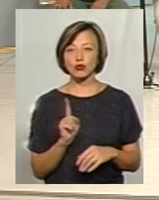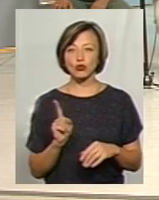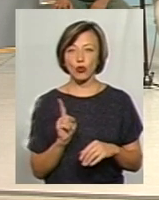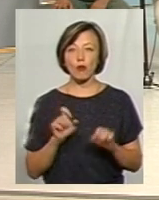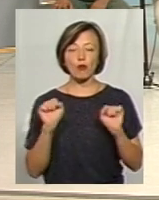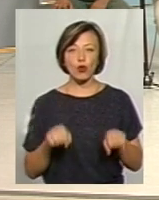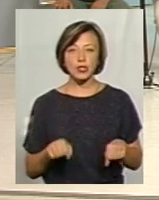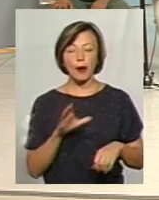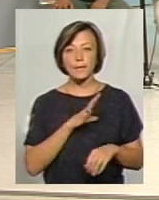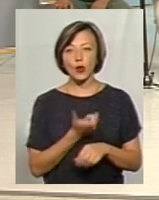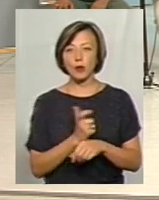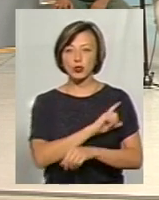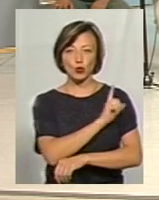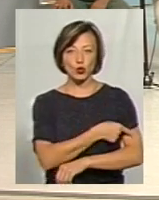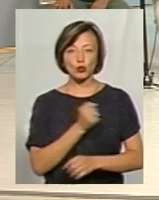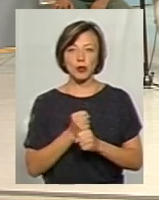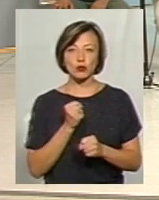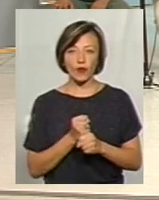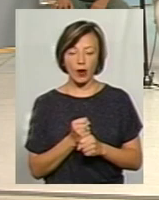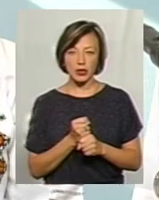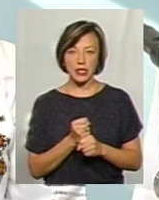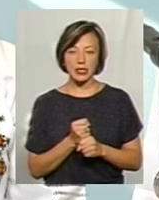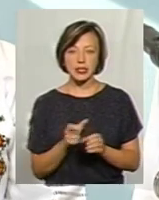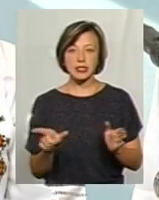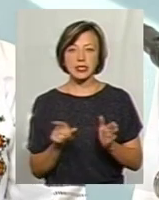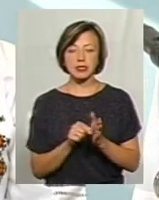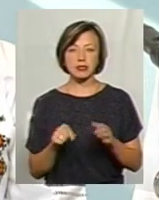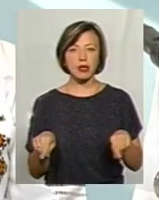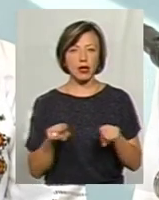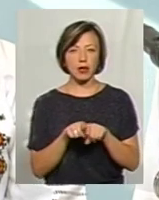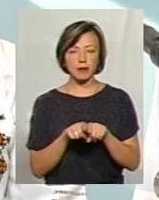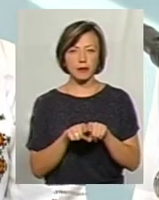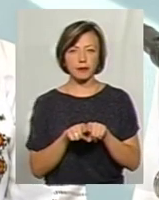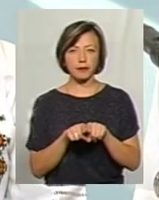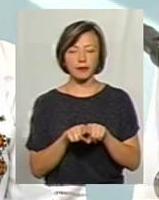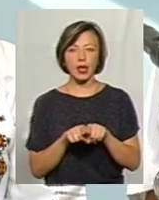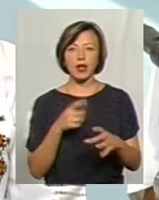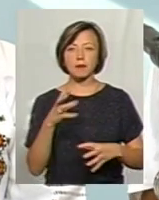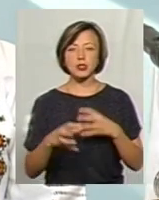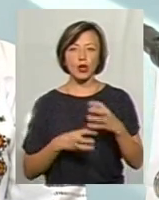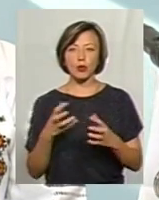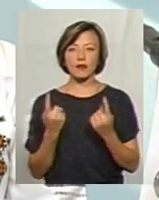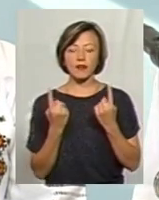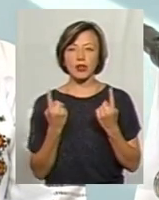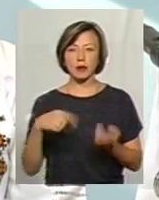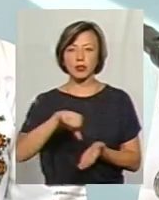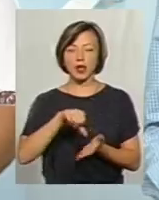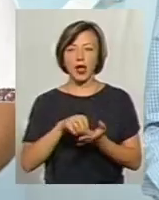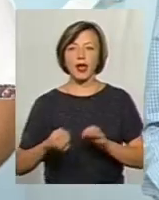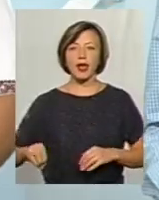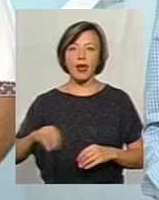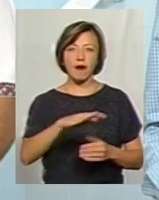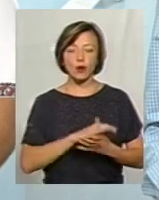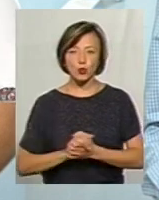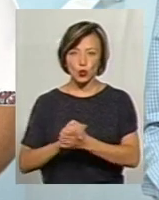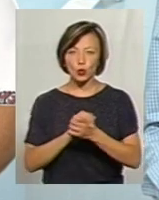звичайно, можна було б більш потужно працювати з такими міжнародними великими грабцями, як Європейський